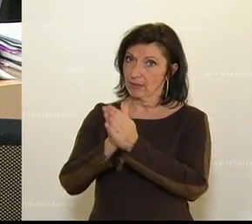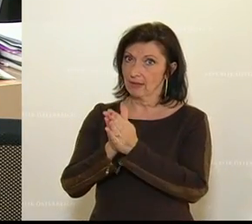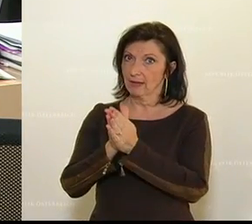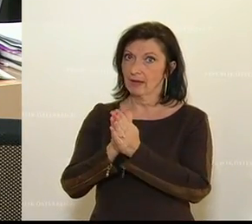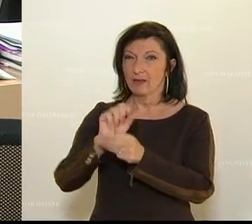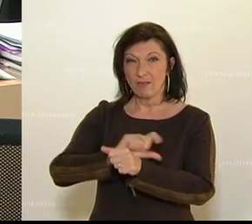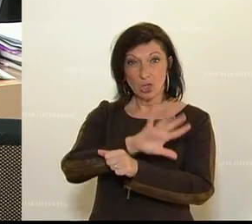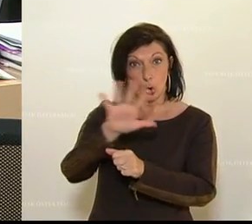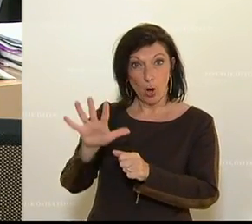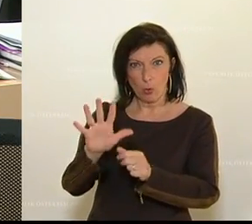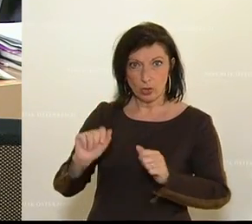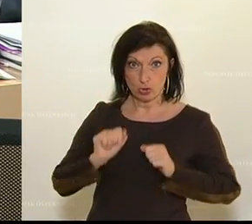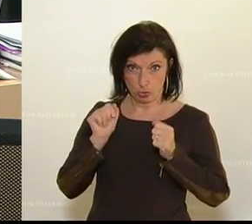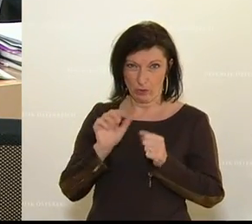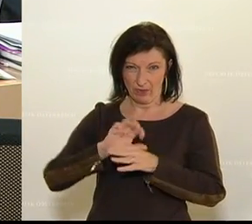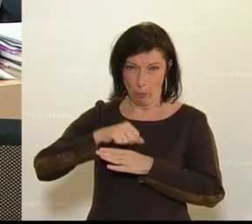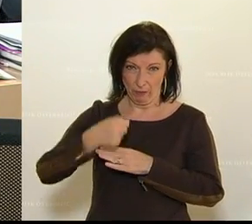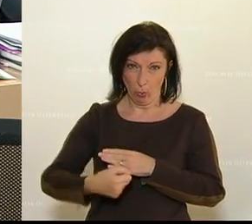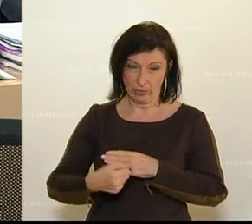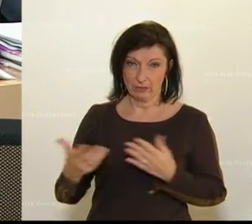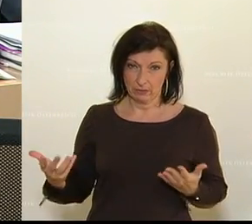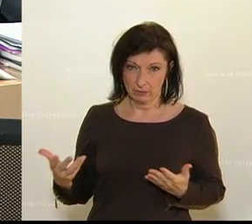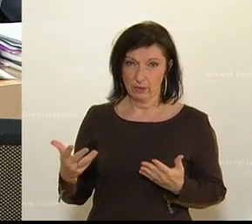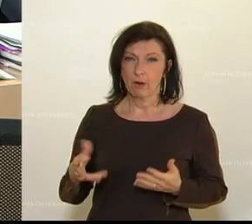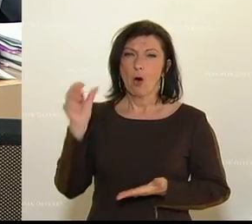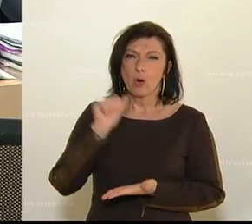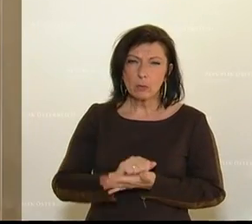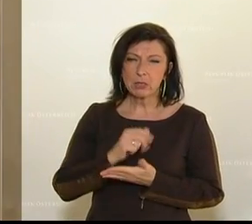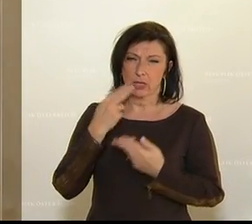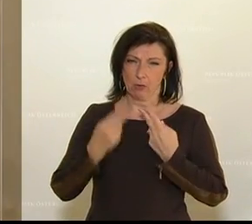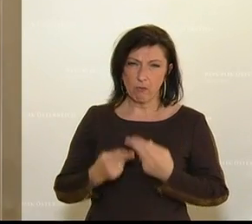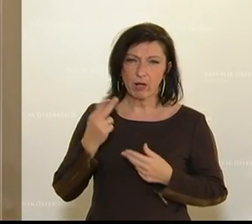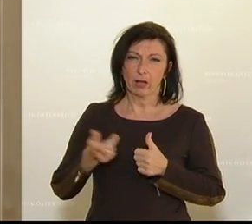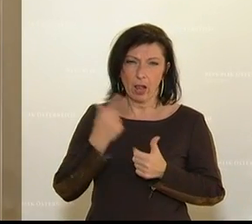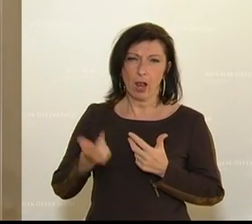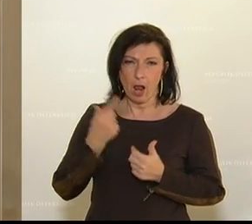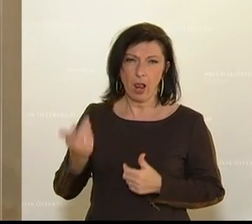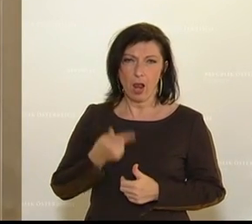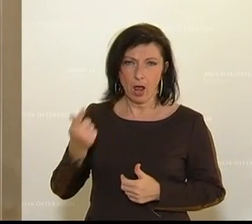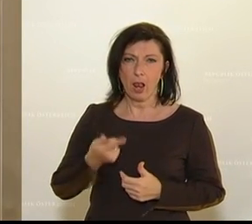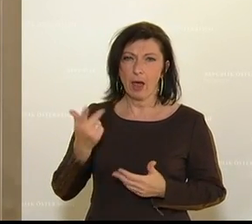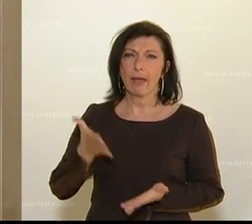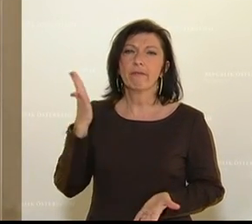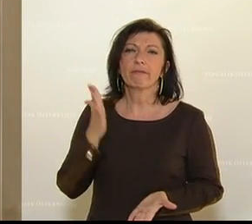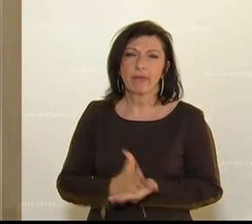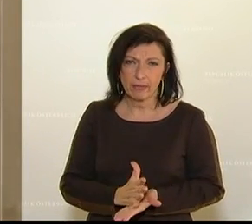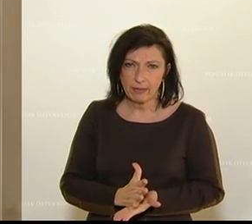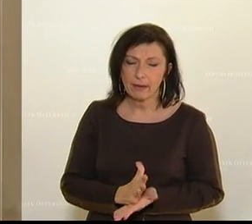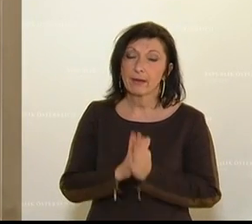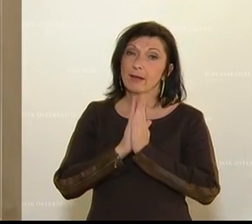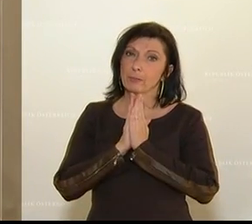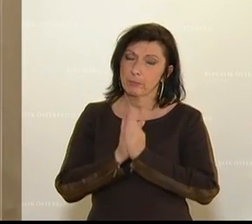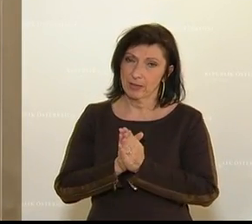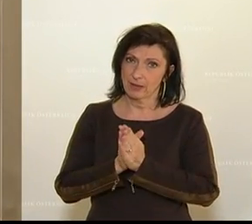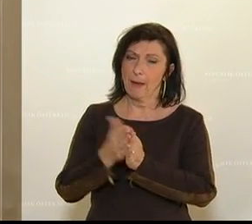Corona-Schock überwunden haben und die ständigen Pressekonferenzen etwas gelockert sind und ein Ende nehmen, bitte versuchen Sie